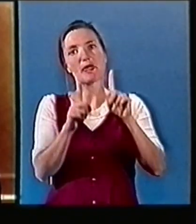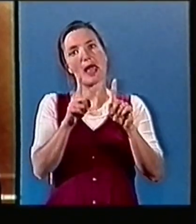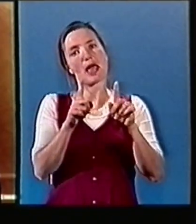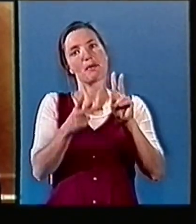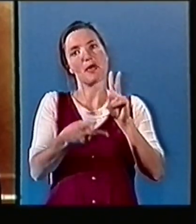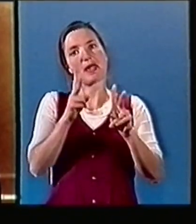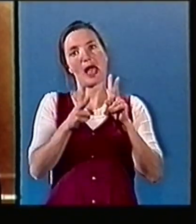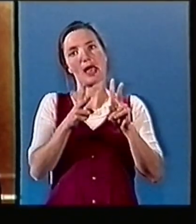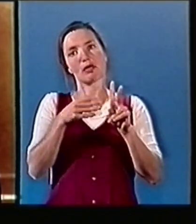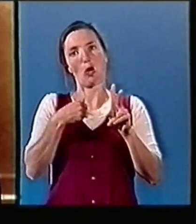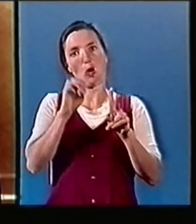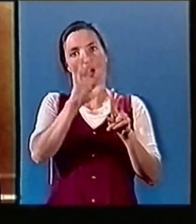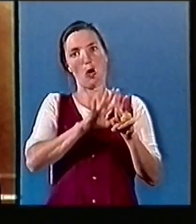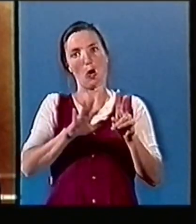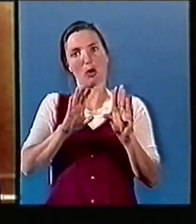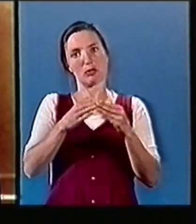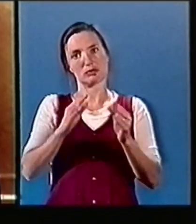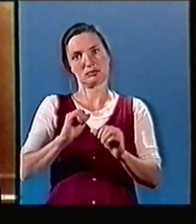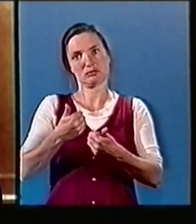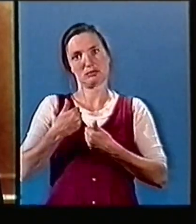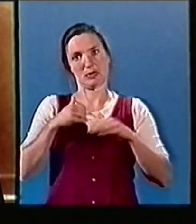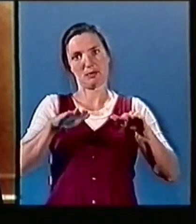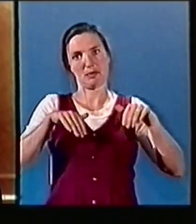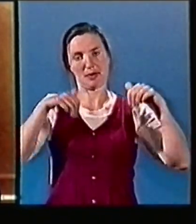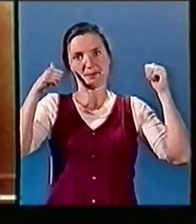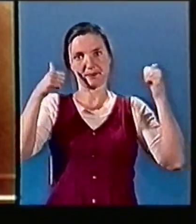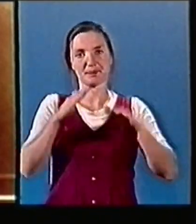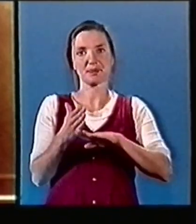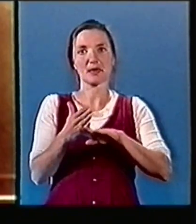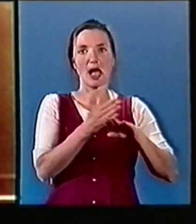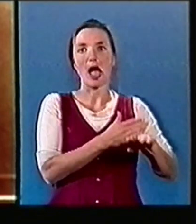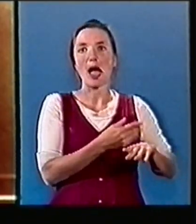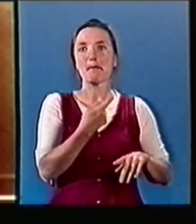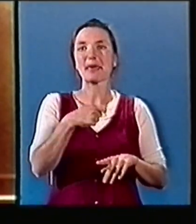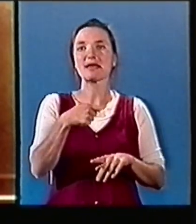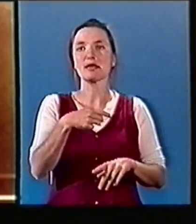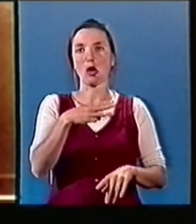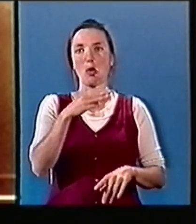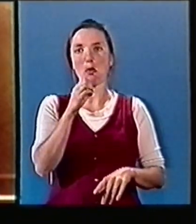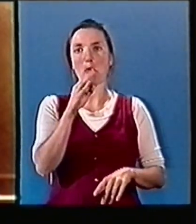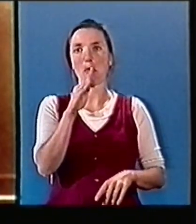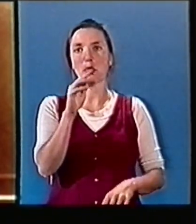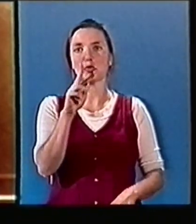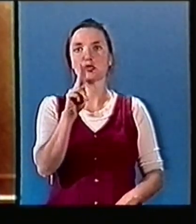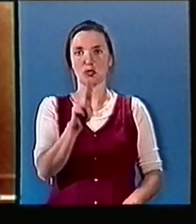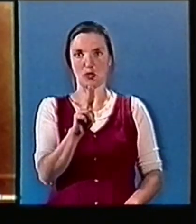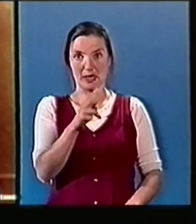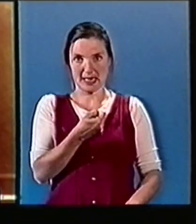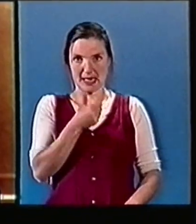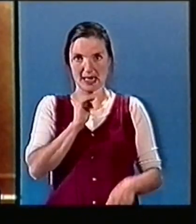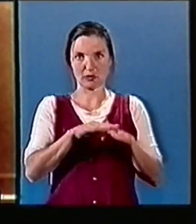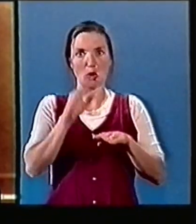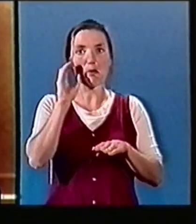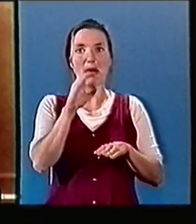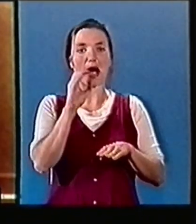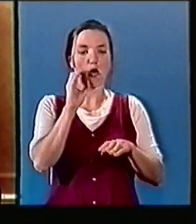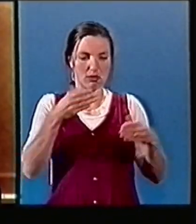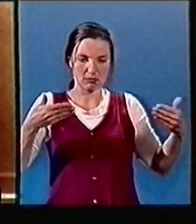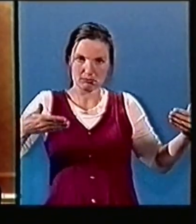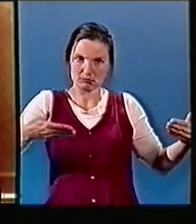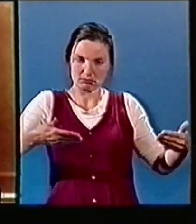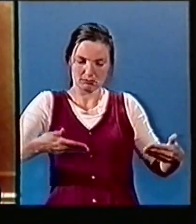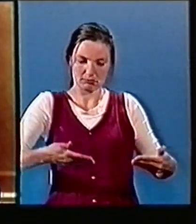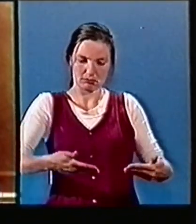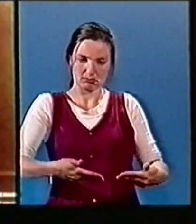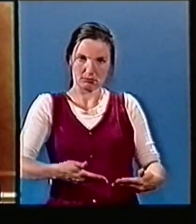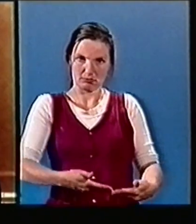Le président Mobutu a été enterré hier après-midi à Rabat, vous le savez. Nous avons reçu aujourd'hui seulement les premières images de cet enterrement, une